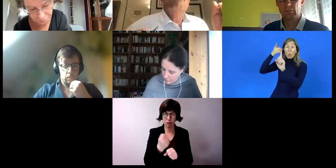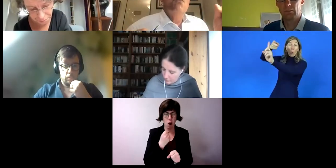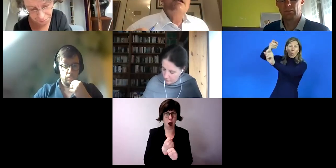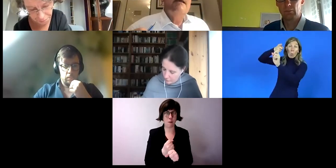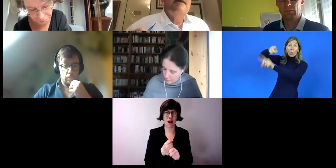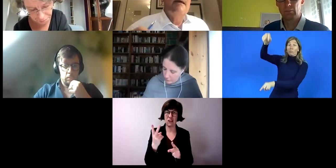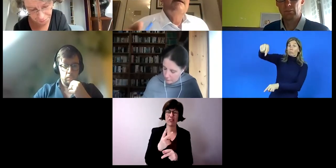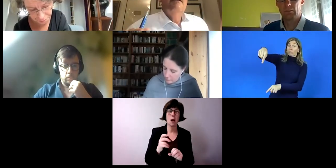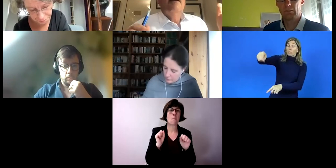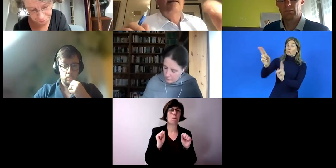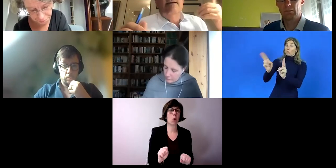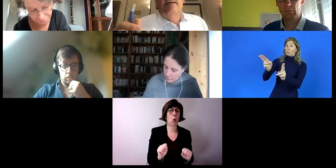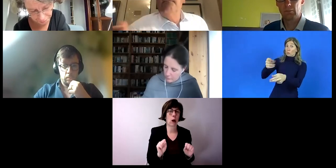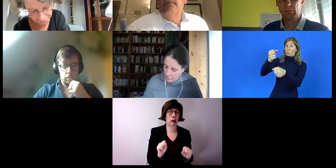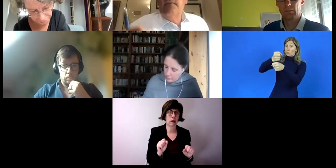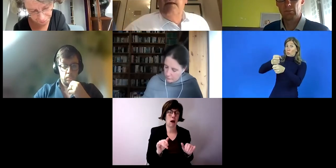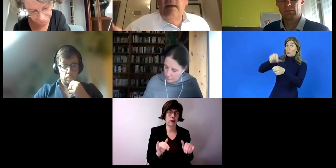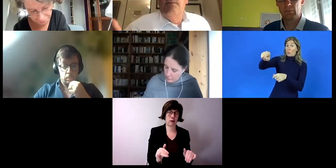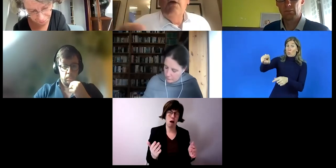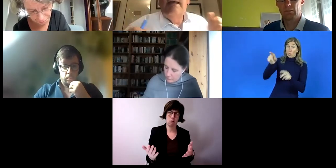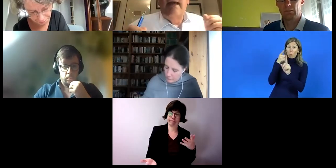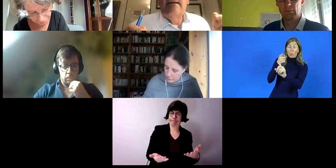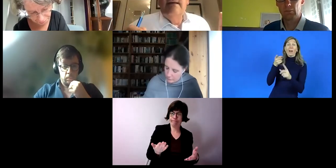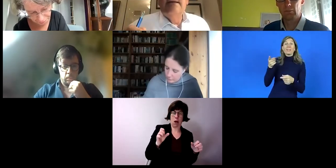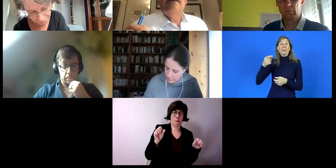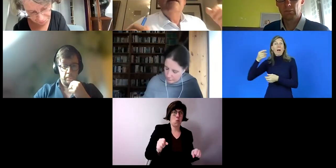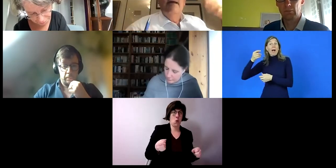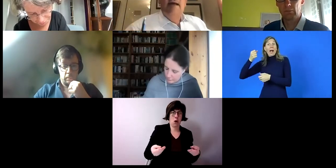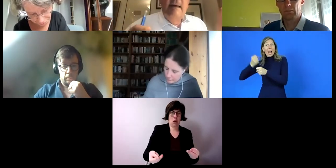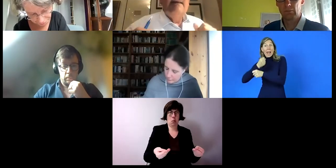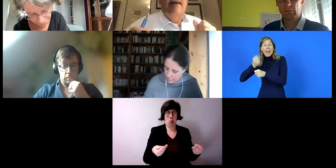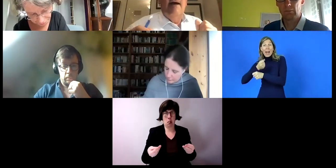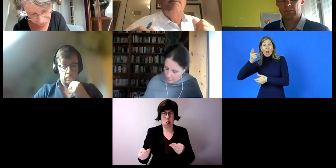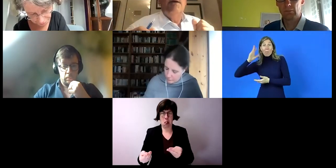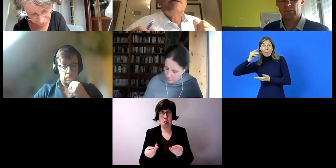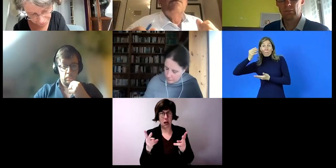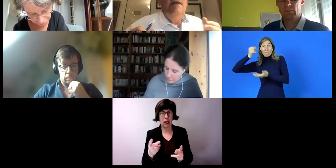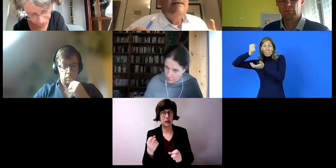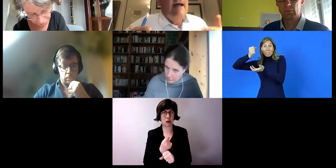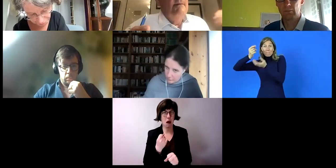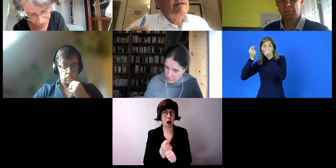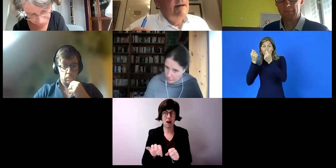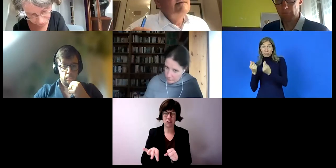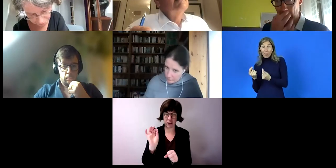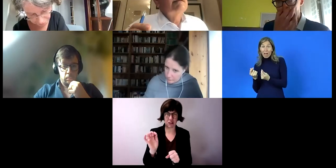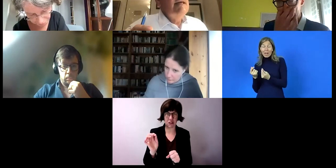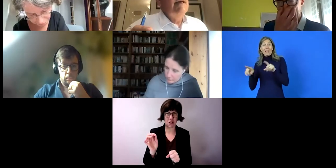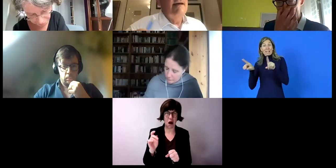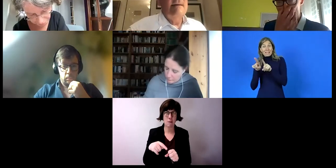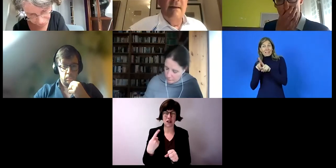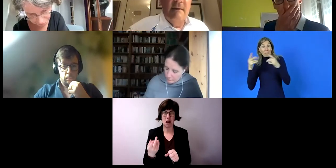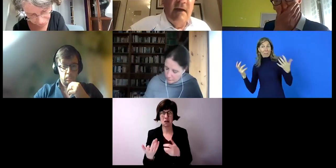eine Möglichkeit ist, richtige Arbeit zu finden, aber dann